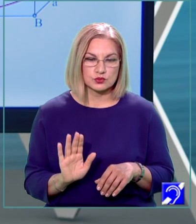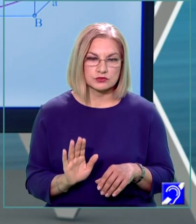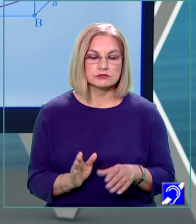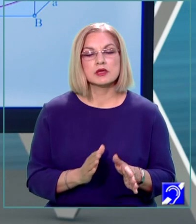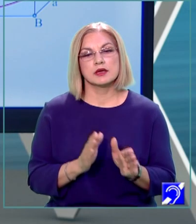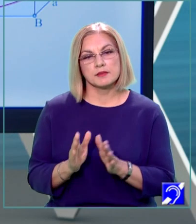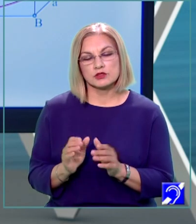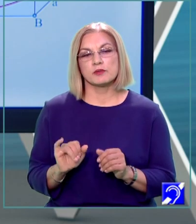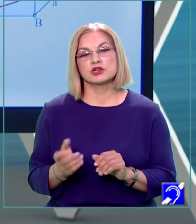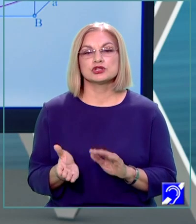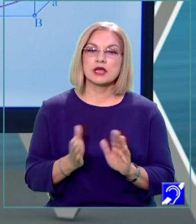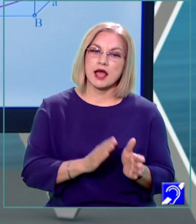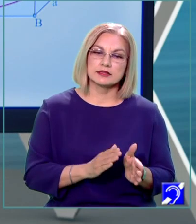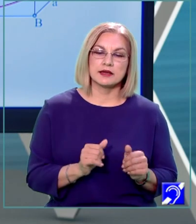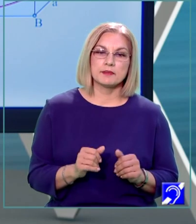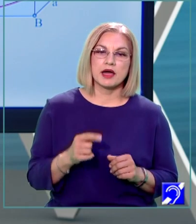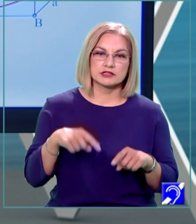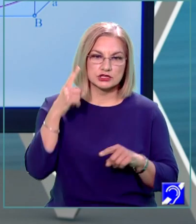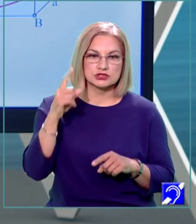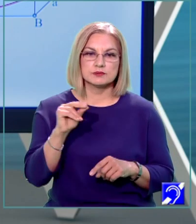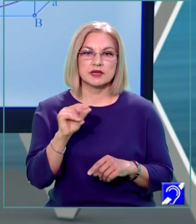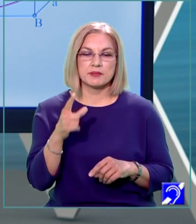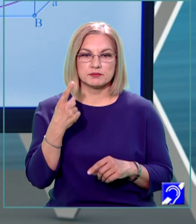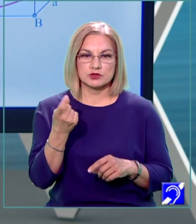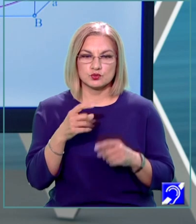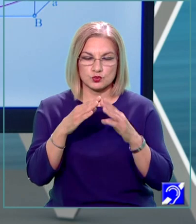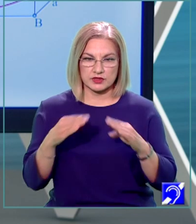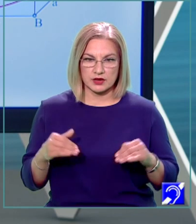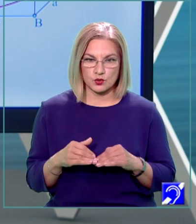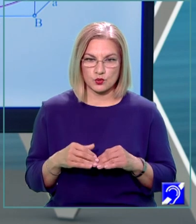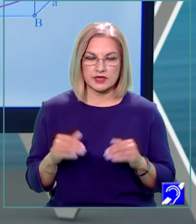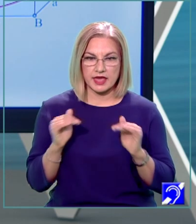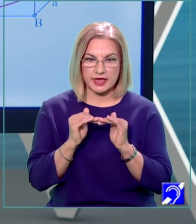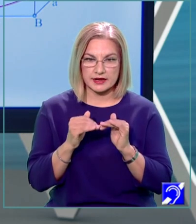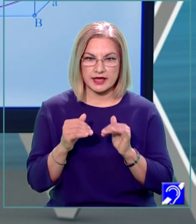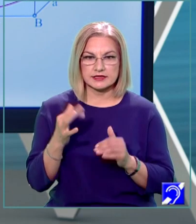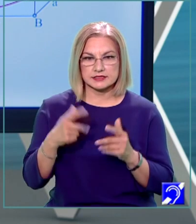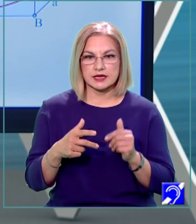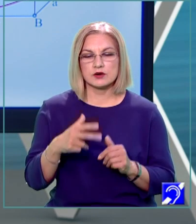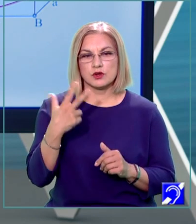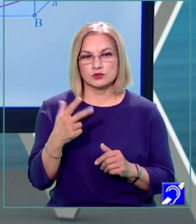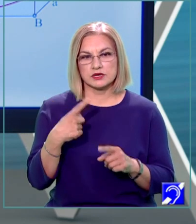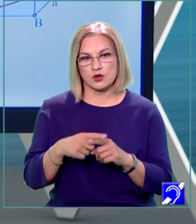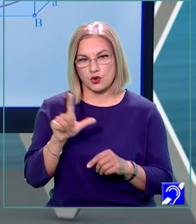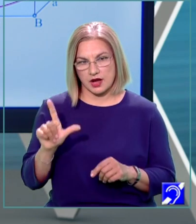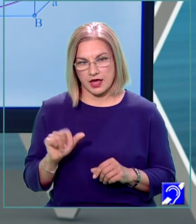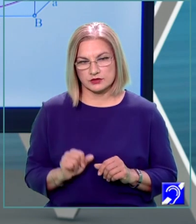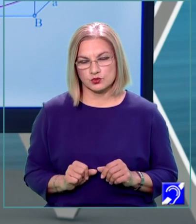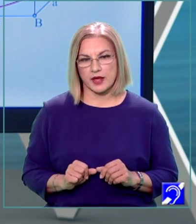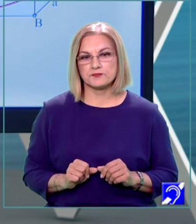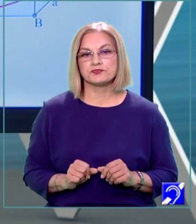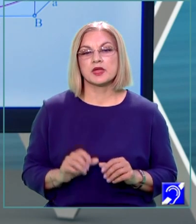de o parte și pe de altă parte știm că perimetrul unui triunghi echilateral se calculează cu formula 3 ori latura.